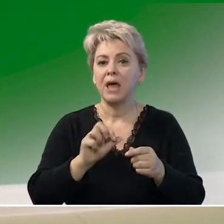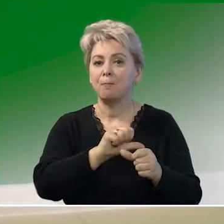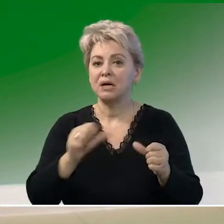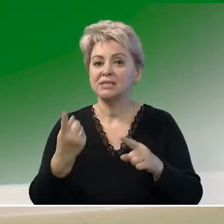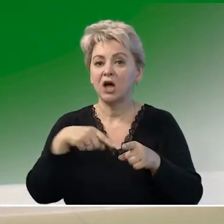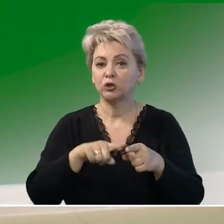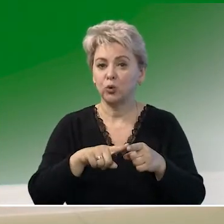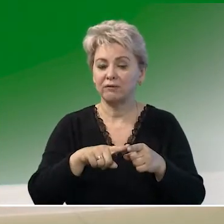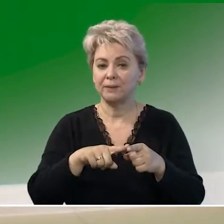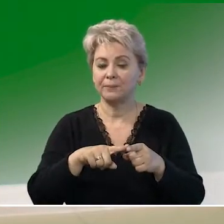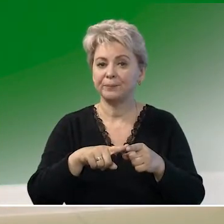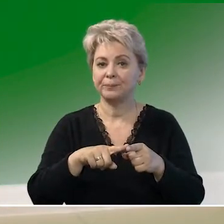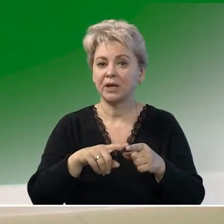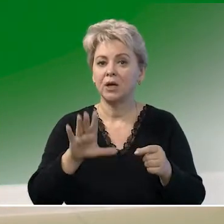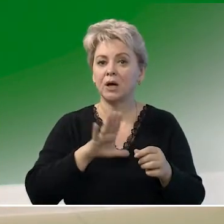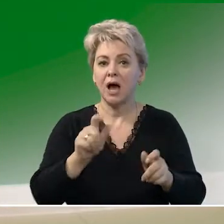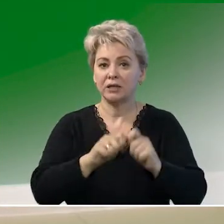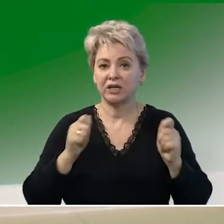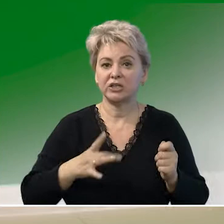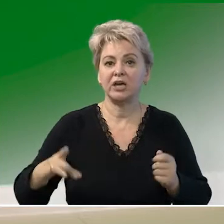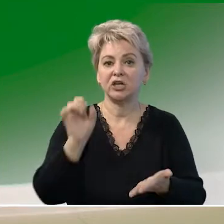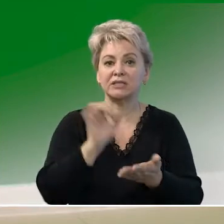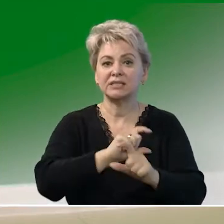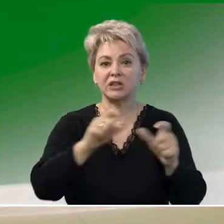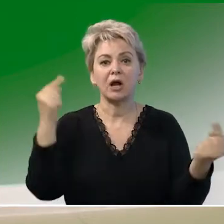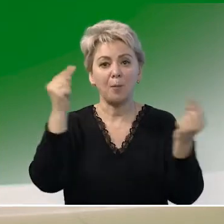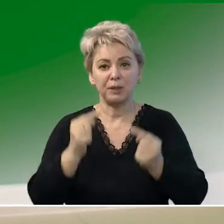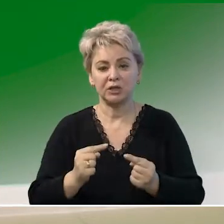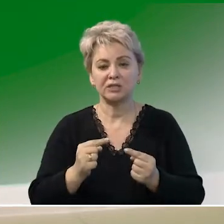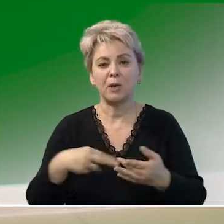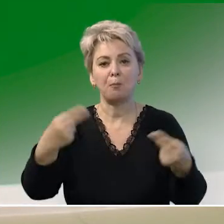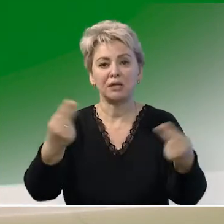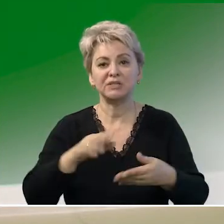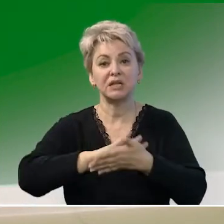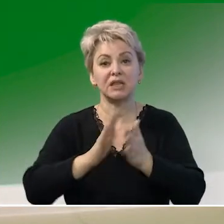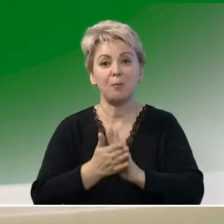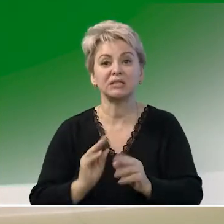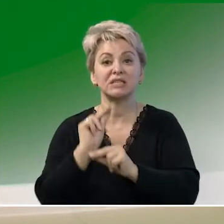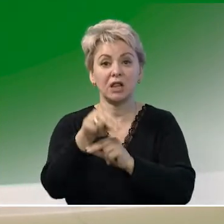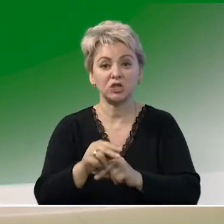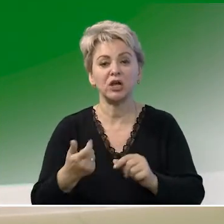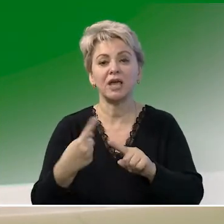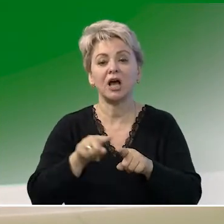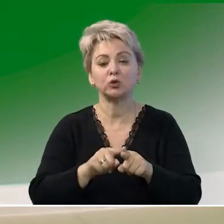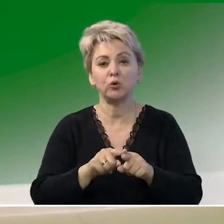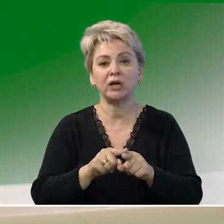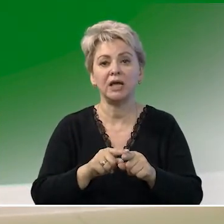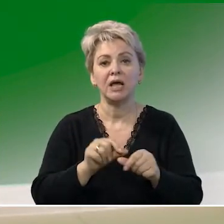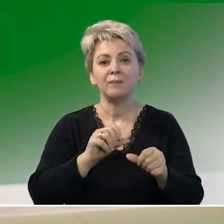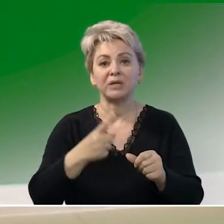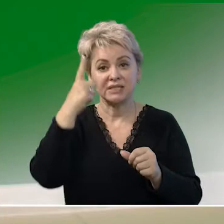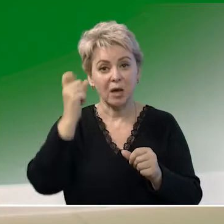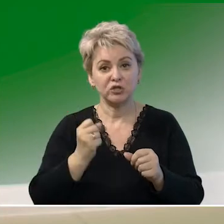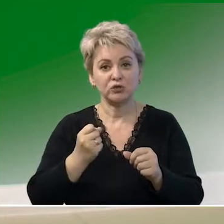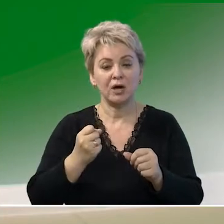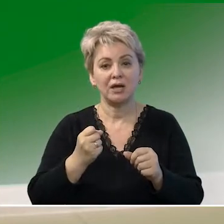которого создан региональный центр компетенции, было подписано дополнительное соглашение, где доведено